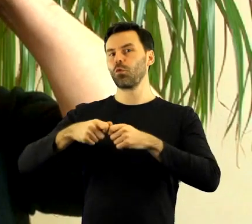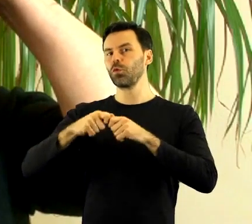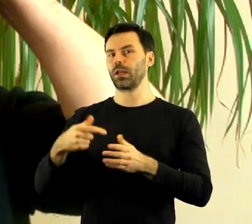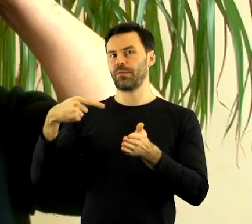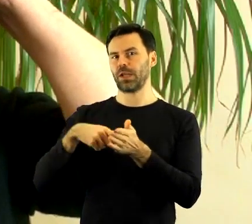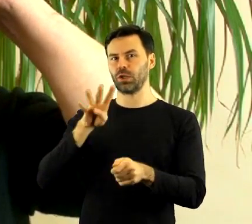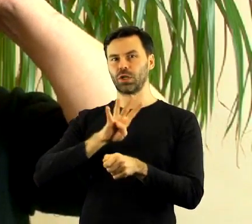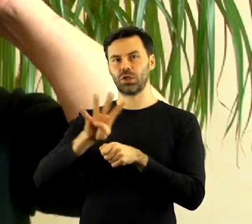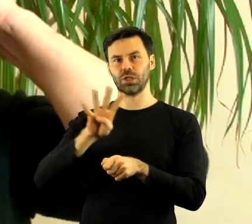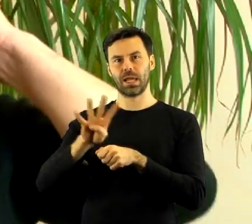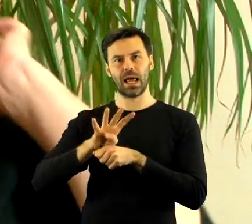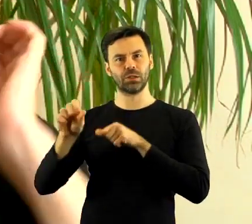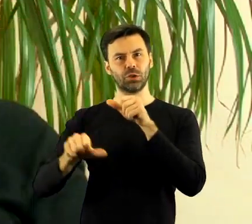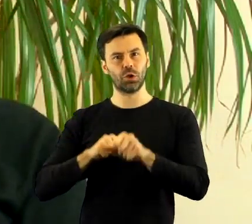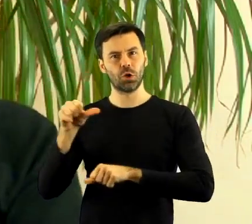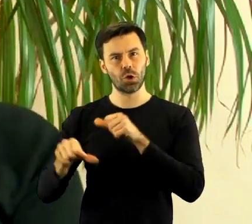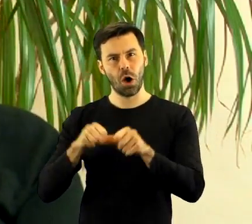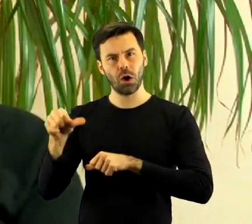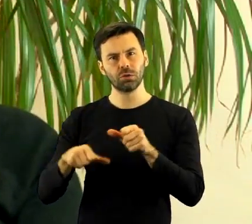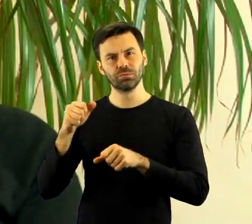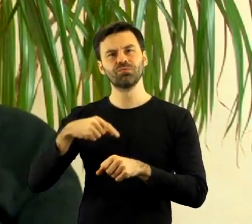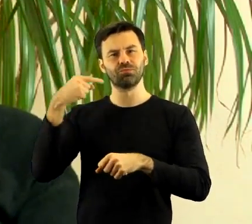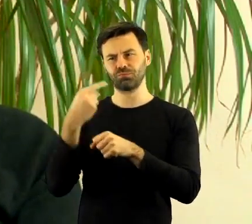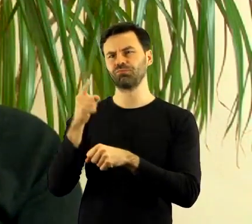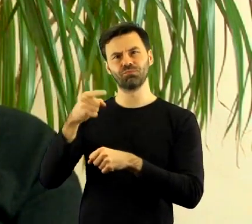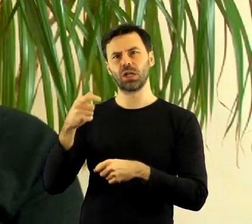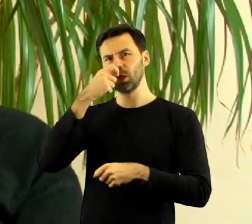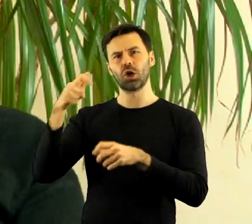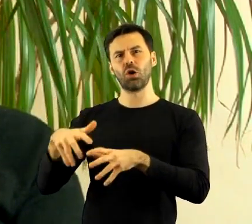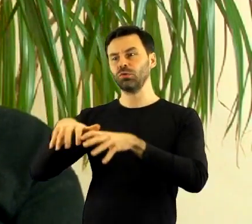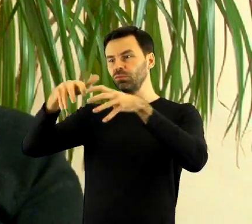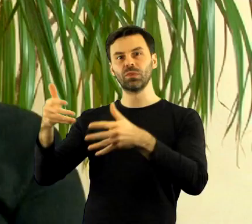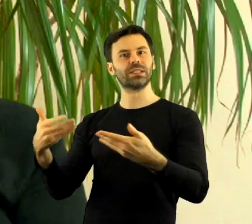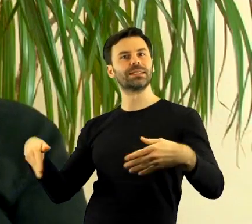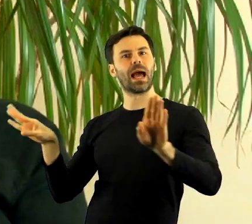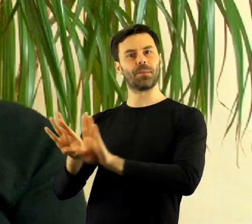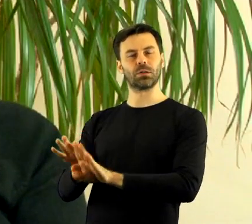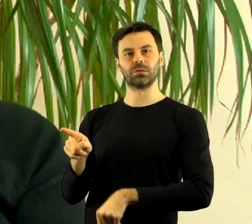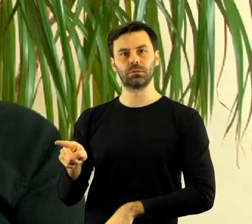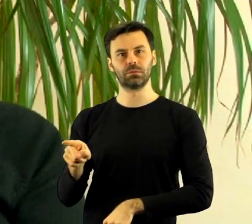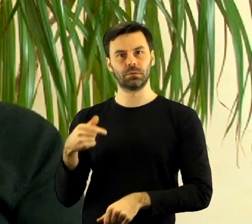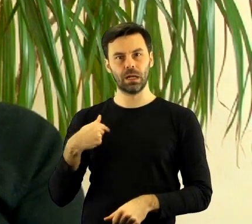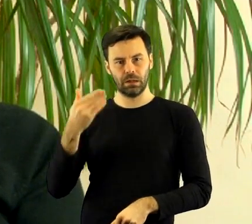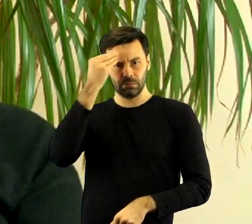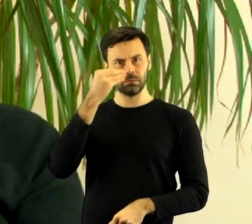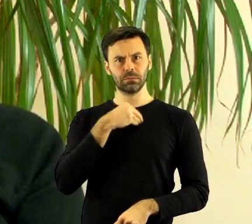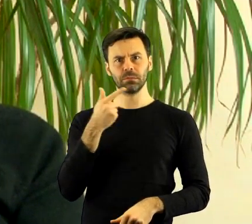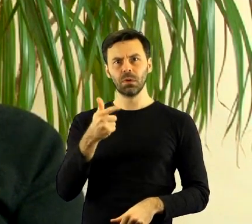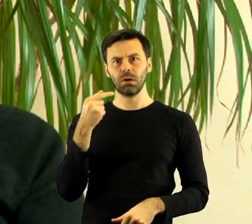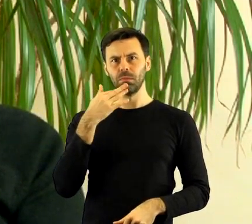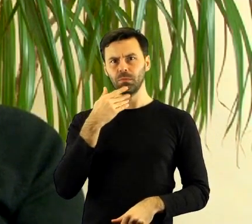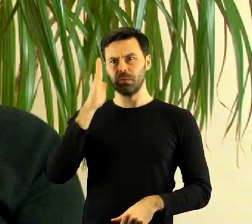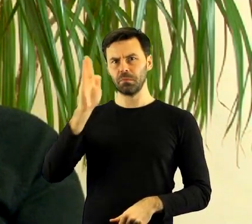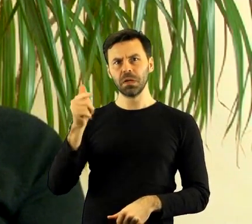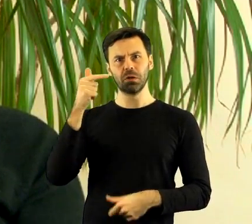2014 roku miało być ostatecznie definitywnie zamknięte. cóż, dowiadujemy się trzy dni przed sesją, że będzie uchwalony plan